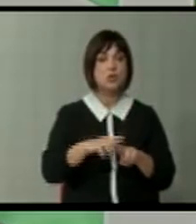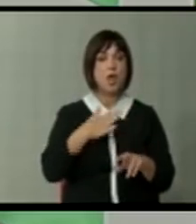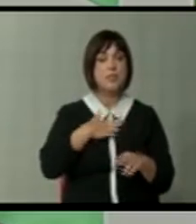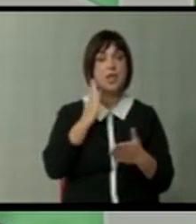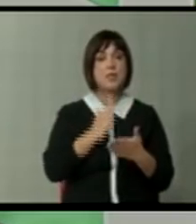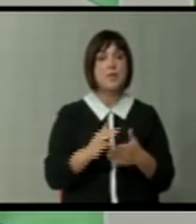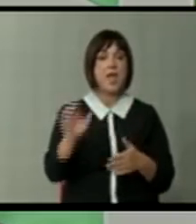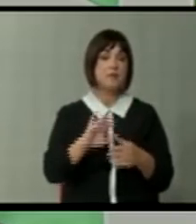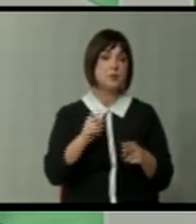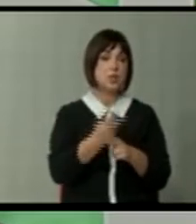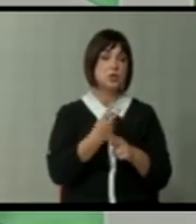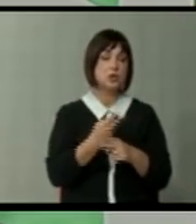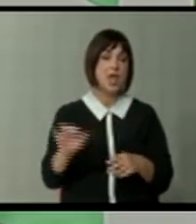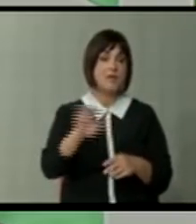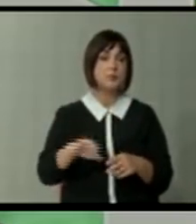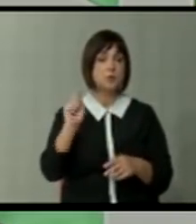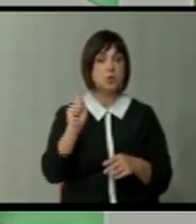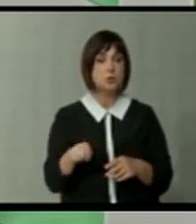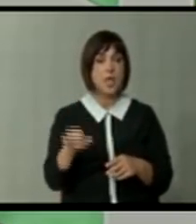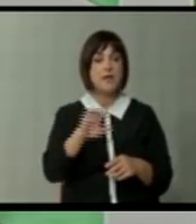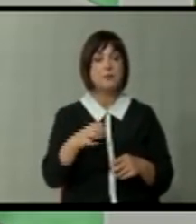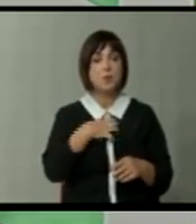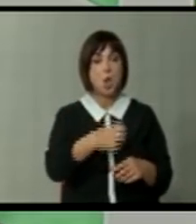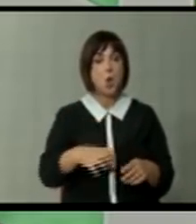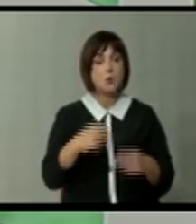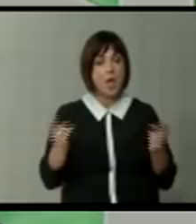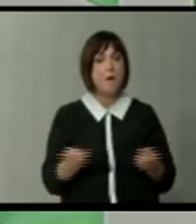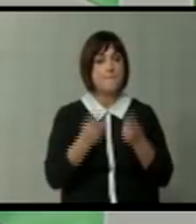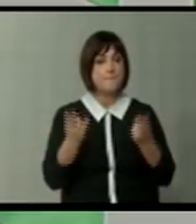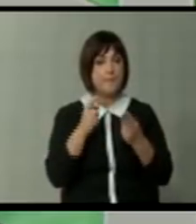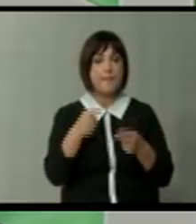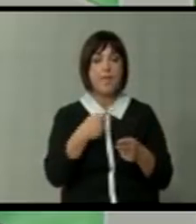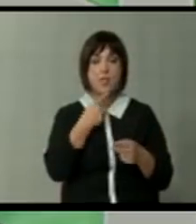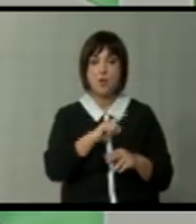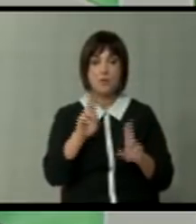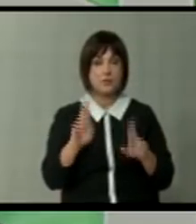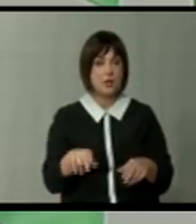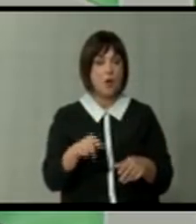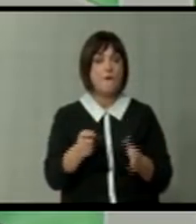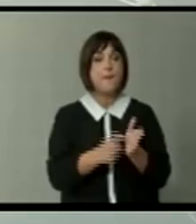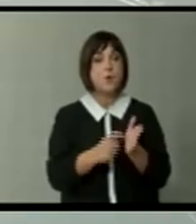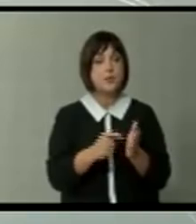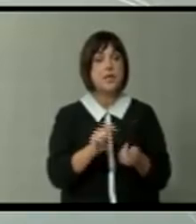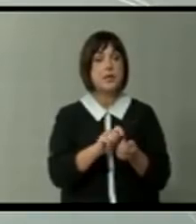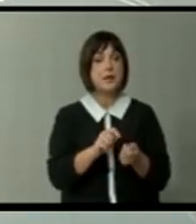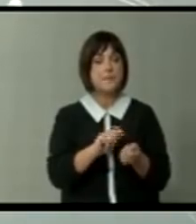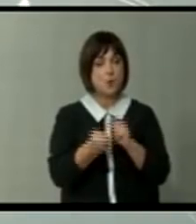да бидеме европска држава со европско судство или европски органи на прогон. Едноставно тоа не оди. Кие промени ќе барат и